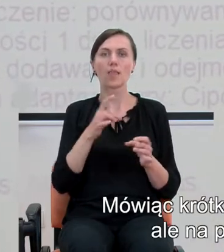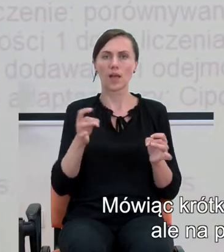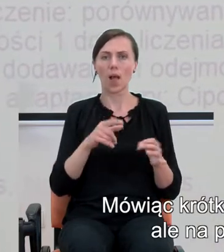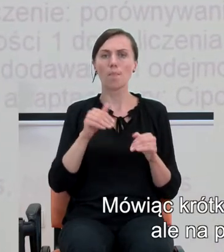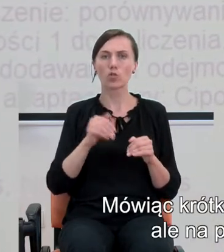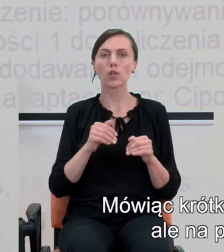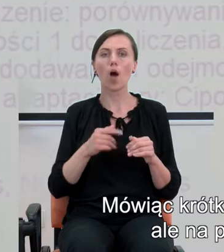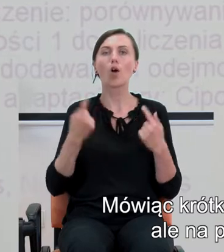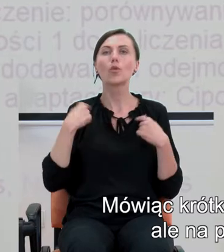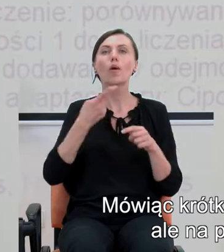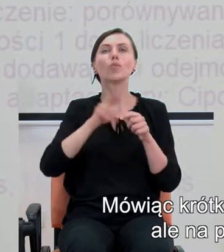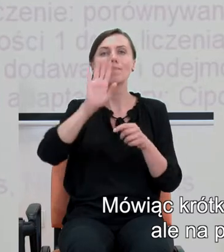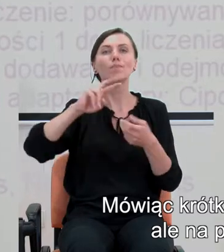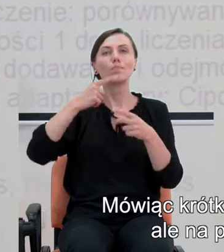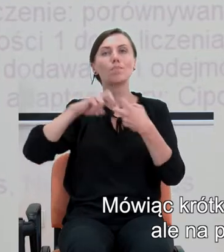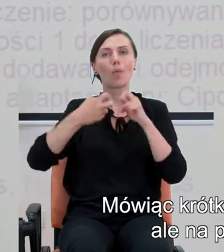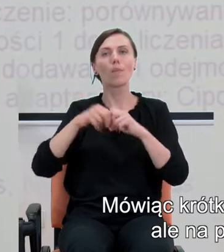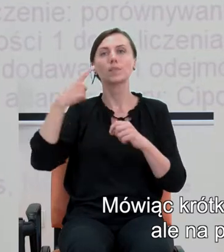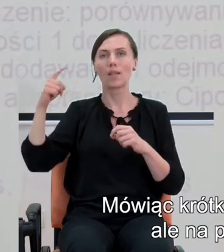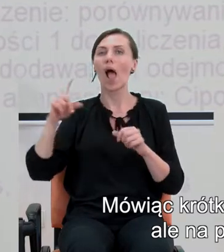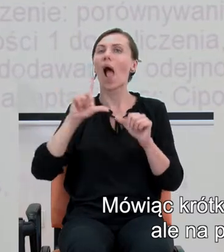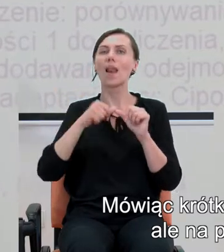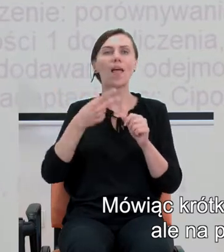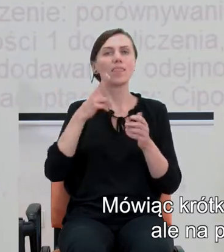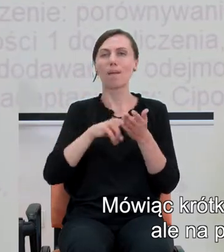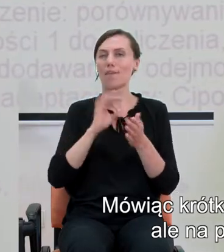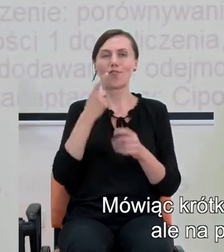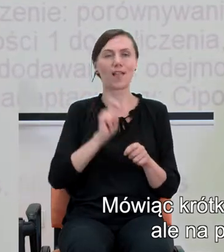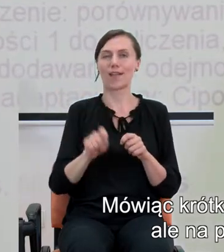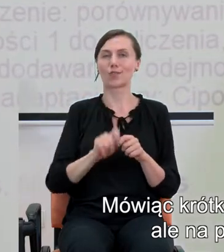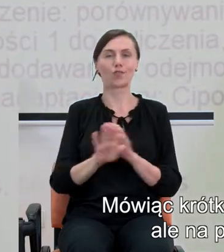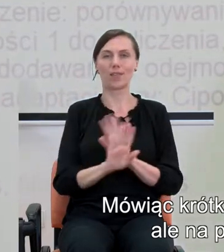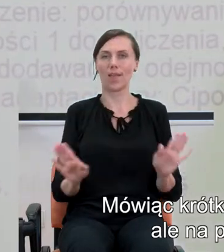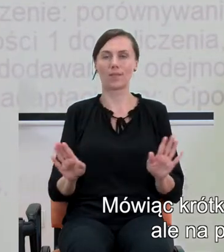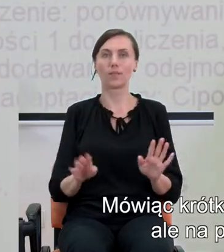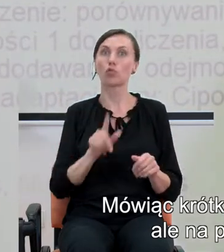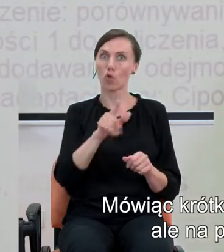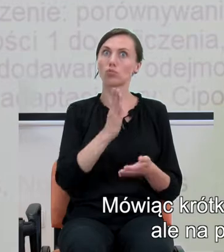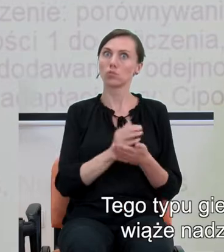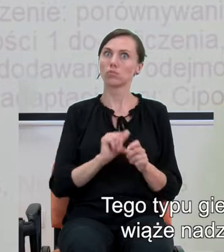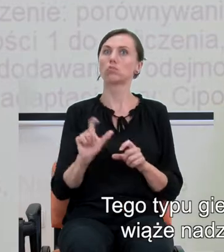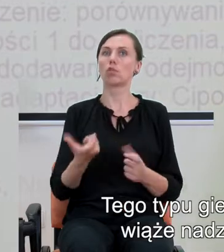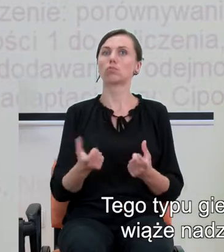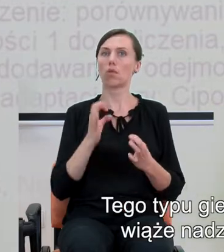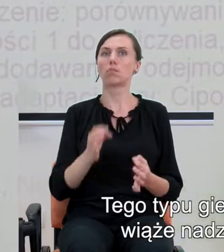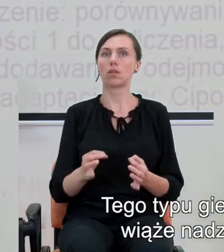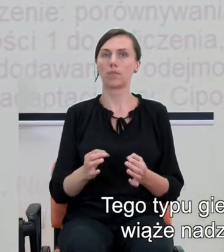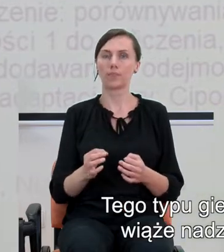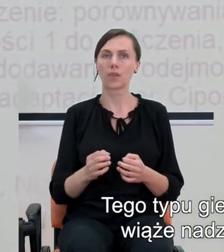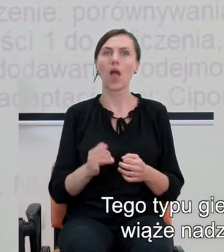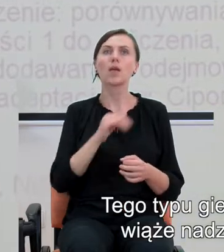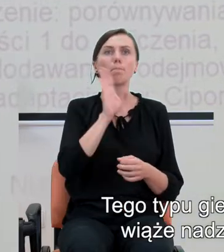można osobie z dyskalkulją pomóc, ale na pewno nie zaszkodzić. Więc to jest już coś. I tego typu gier